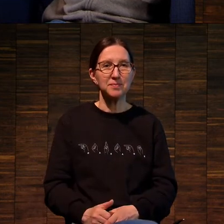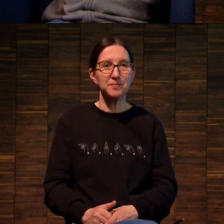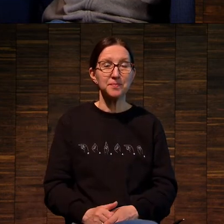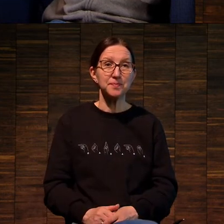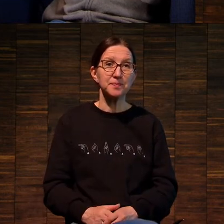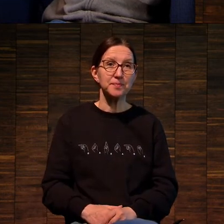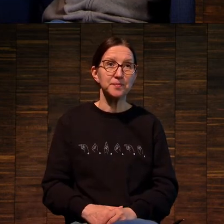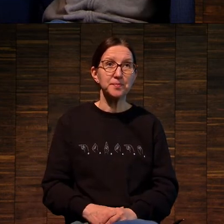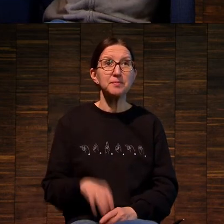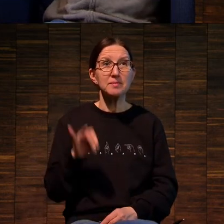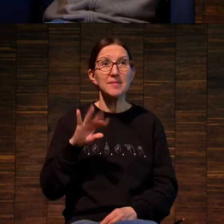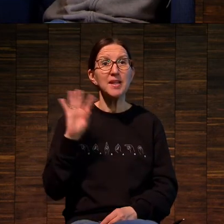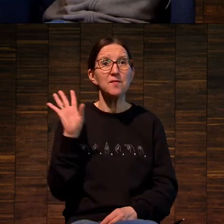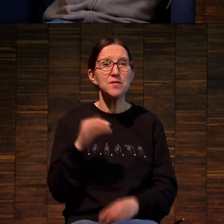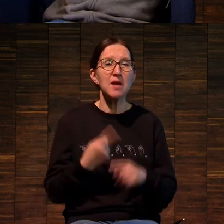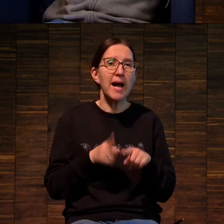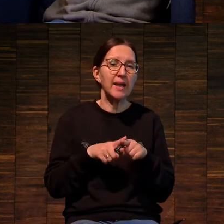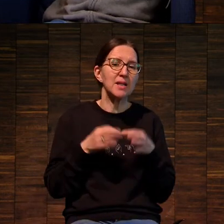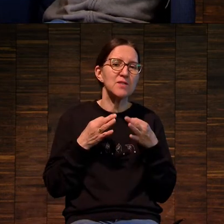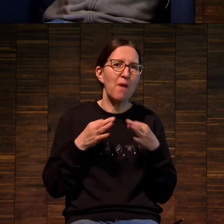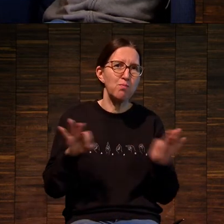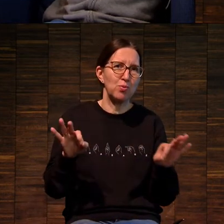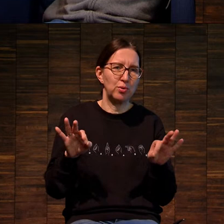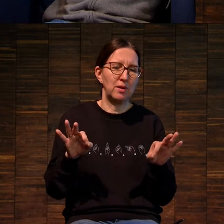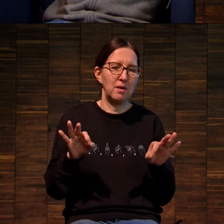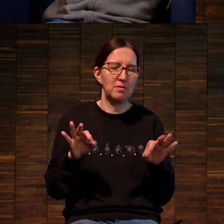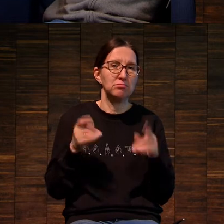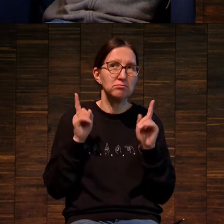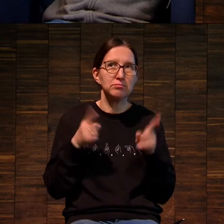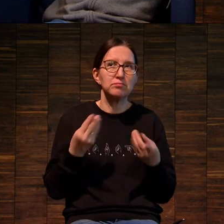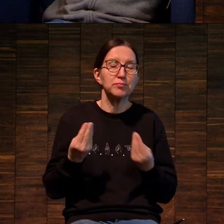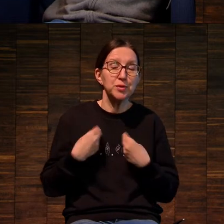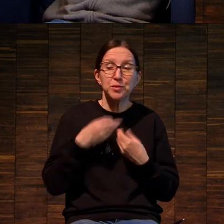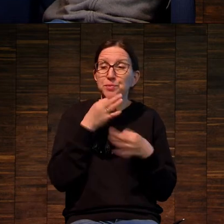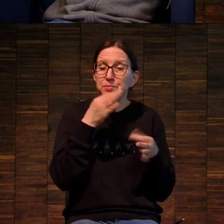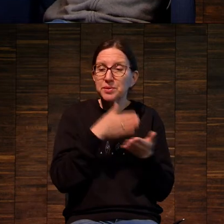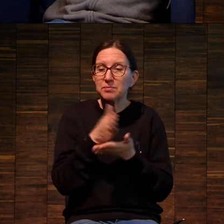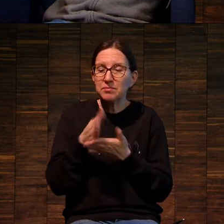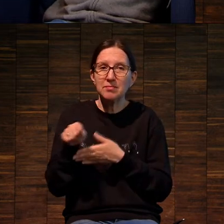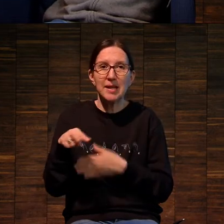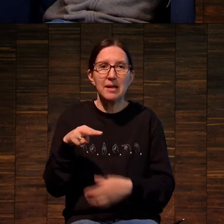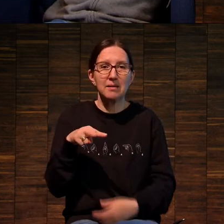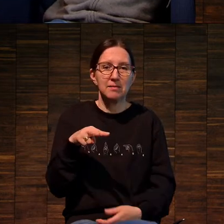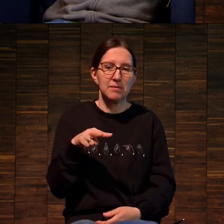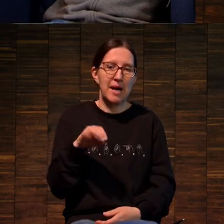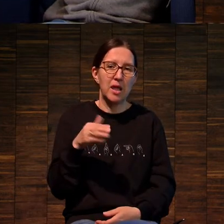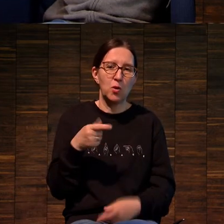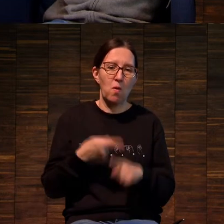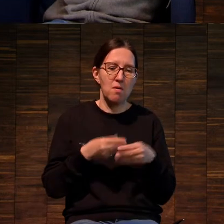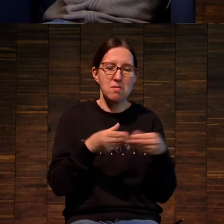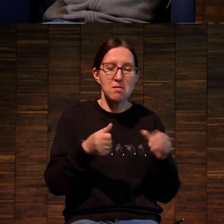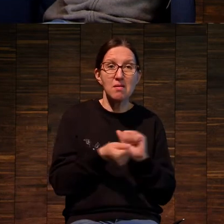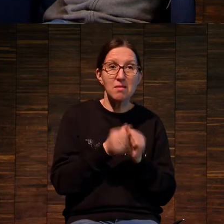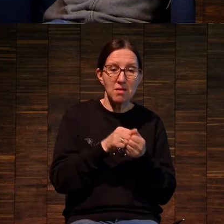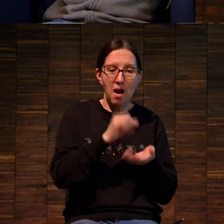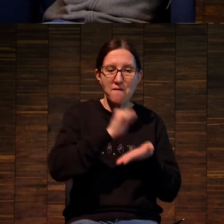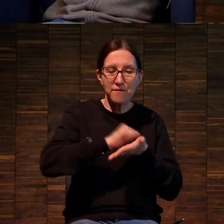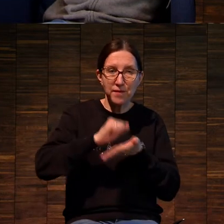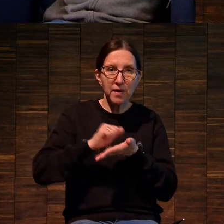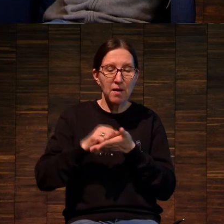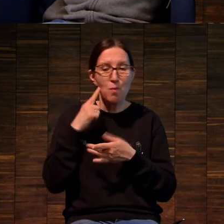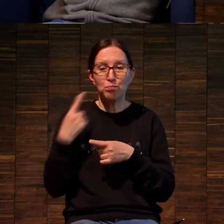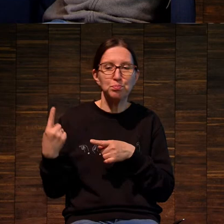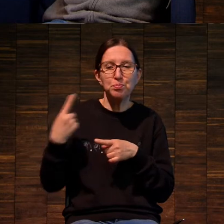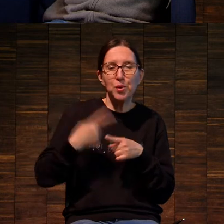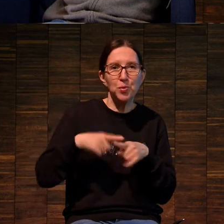И, собственно, вот эта вот свобода, пластическая свобода в литографии, она во многом помноженная на...